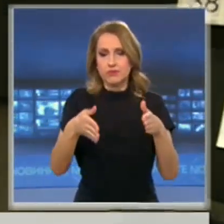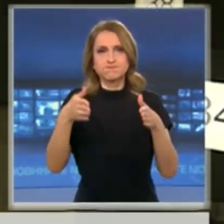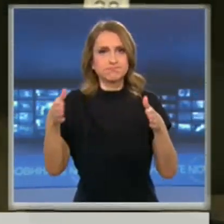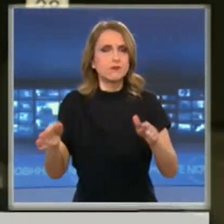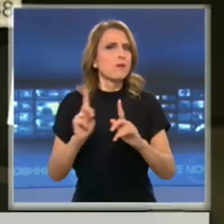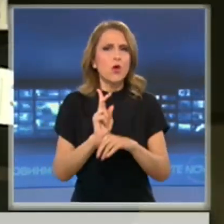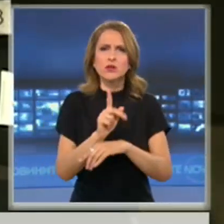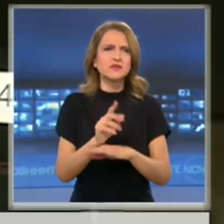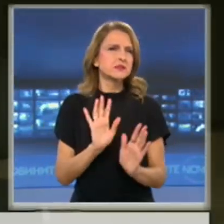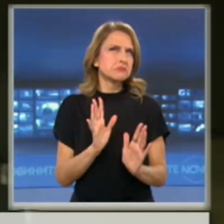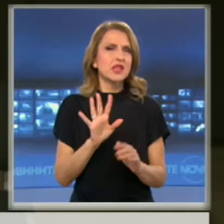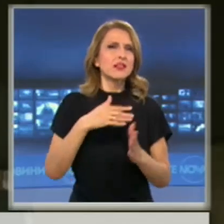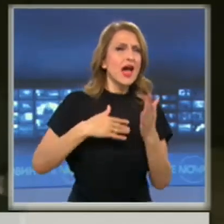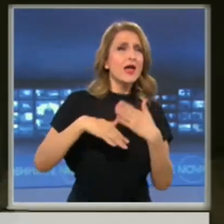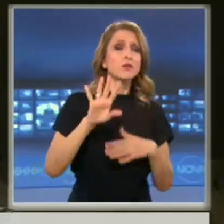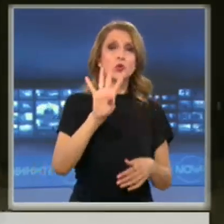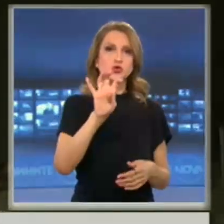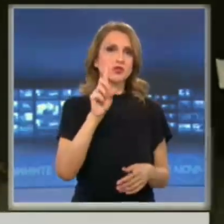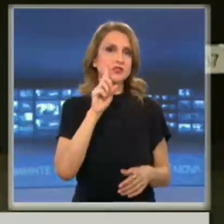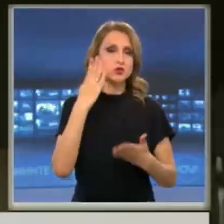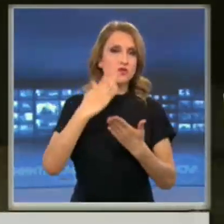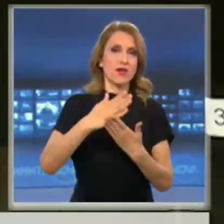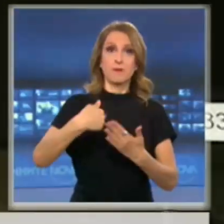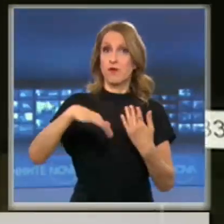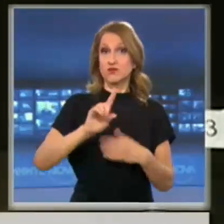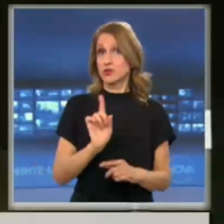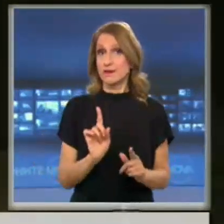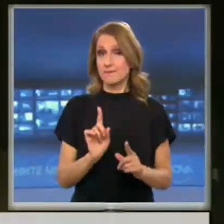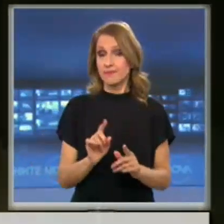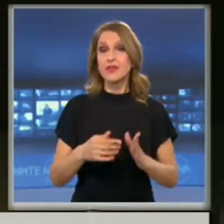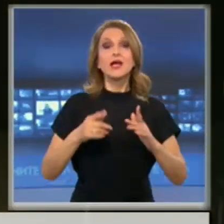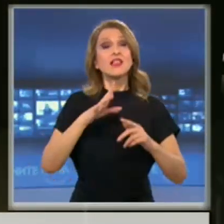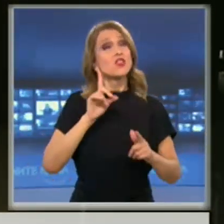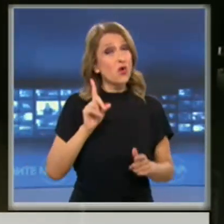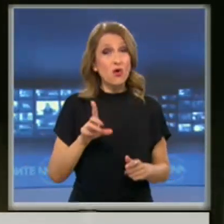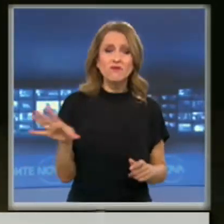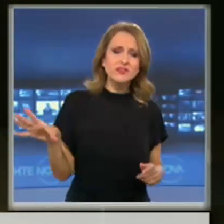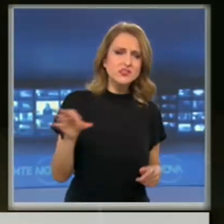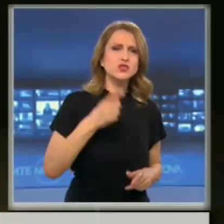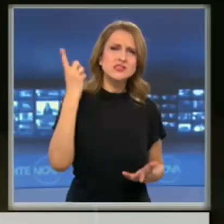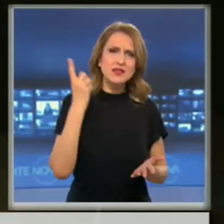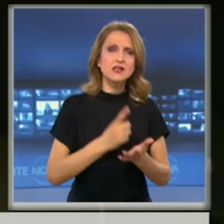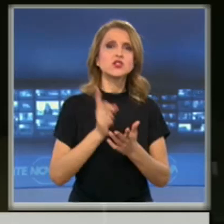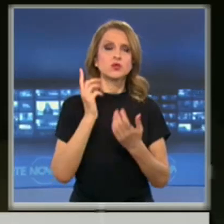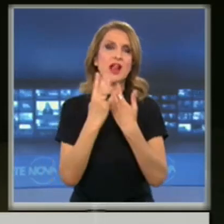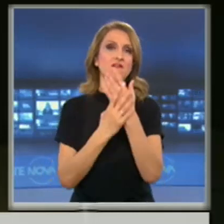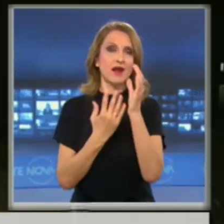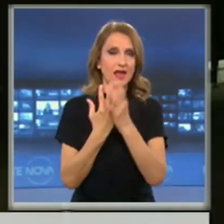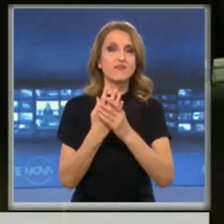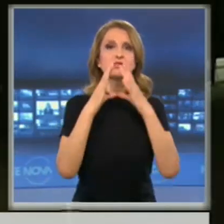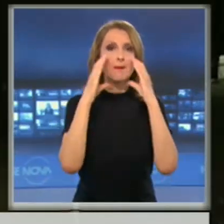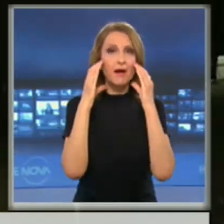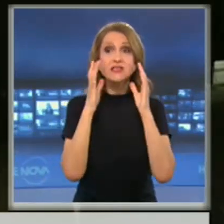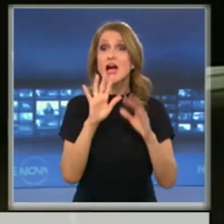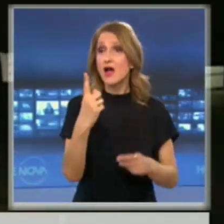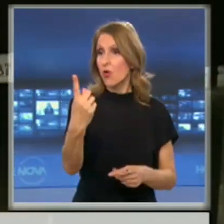най-много 40 души. Много важно, всички трябва да бъдат с маски и ръкавици. Като ако нямат такива, ще им